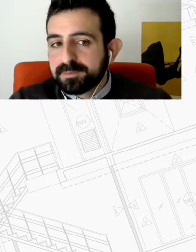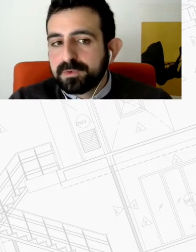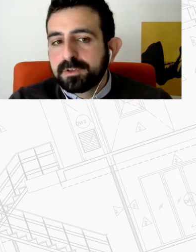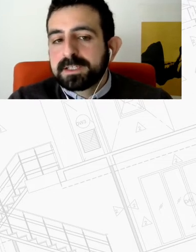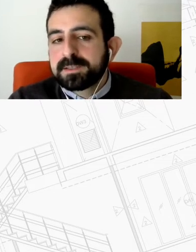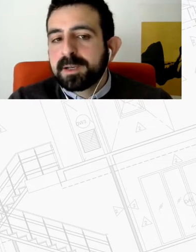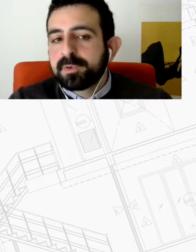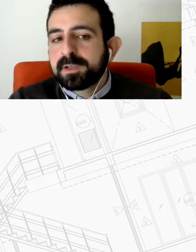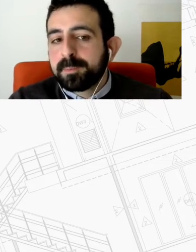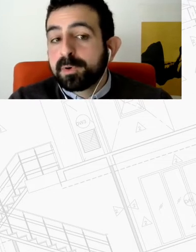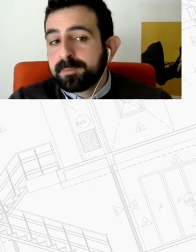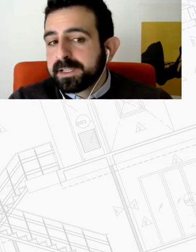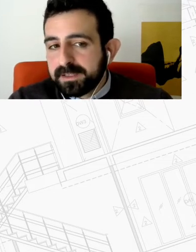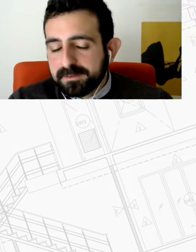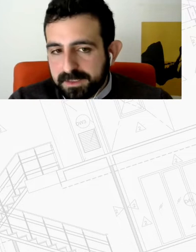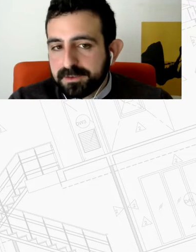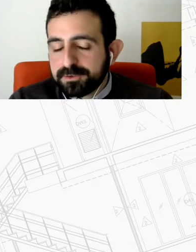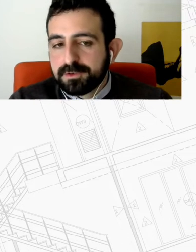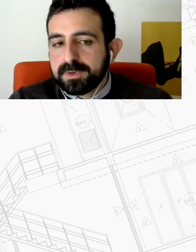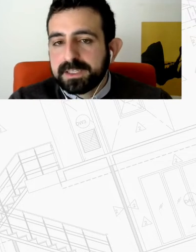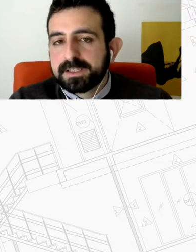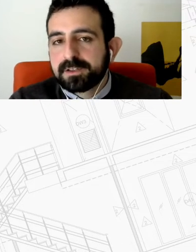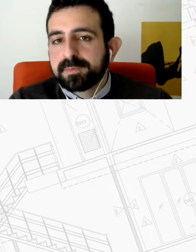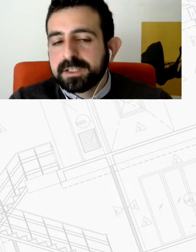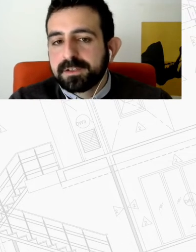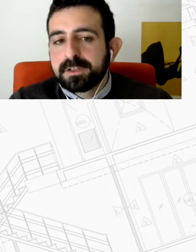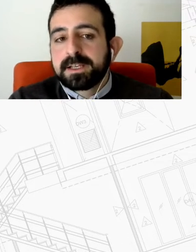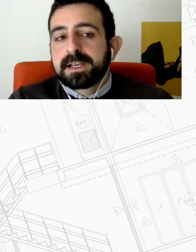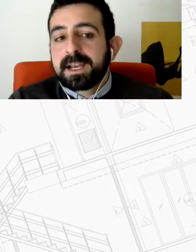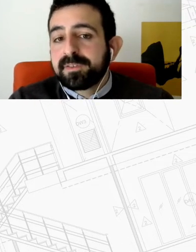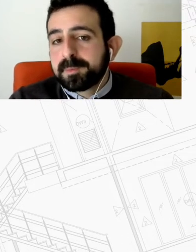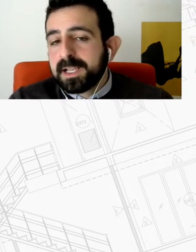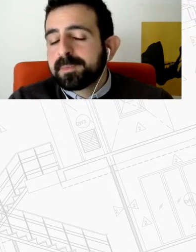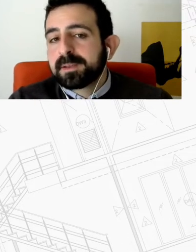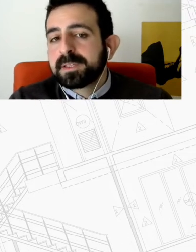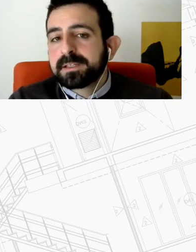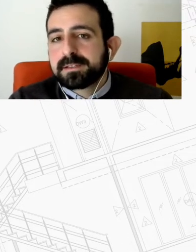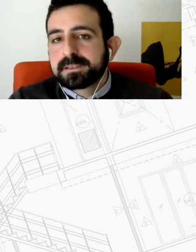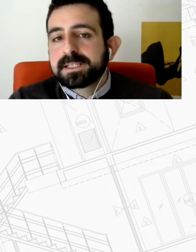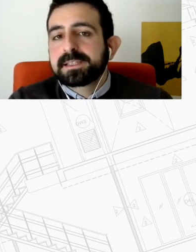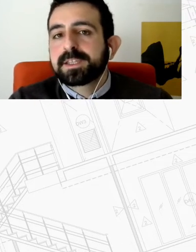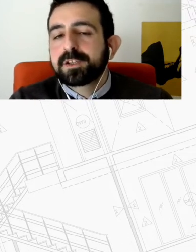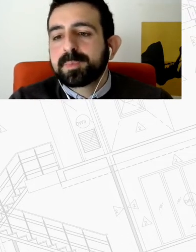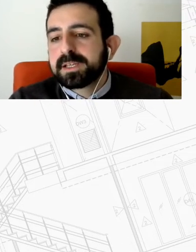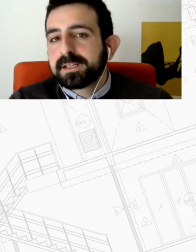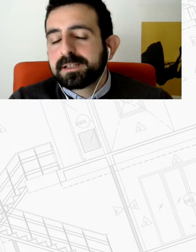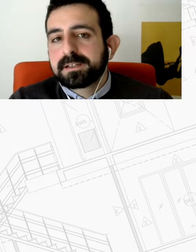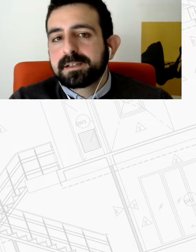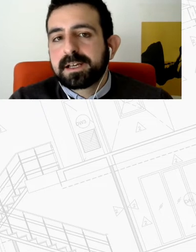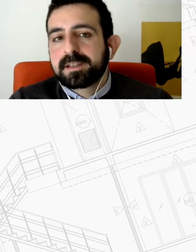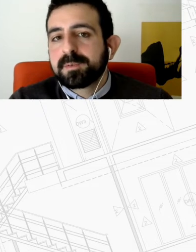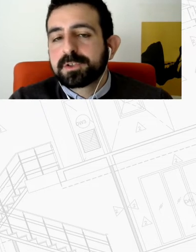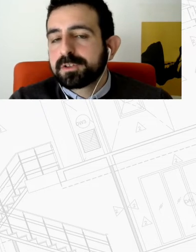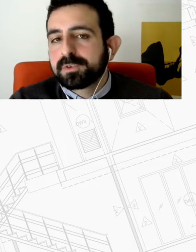χαρακτηρισμό σε μία πόλη πολύ μικρή 1,9 εκατομμυρίων αλλά βέβαια μιλάμε για μία στρατηγική η οποία